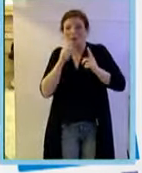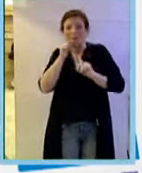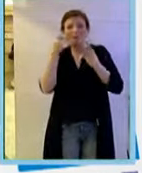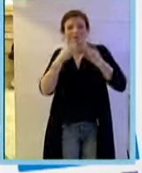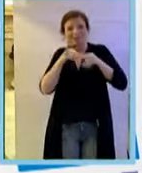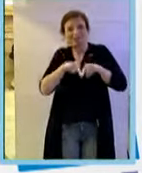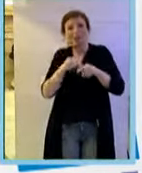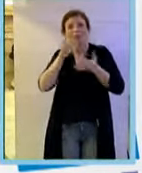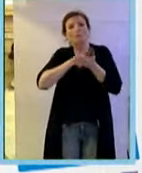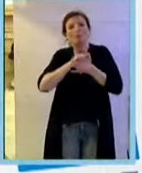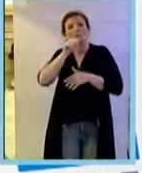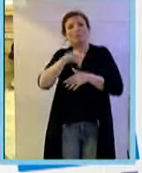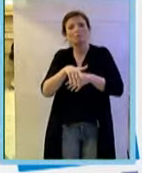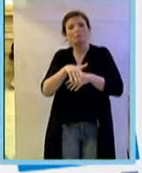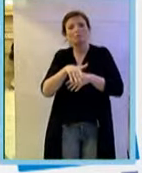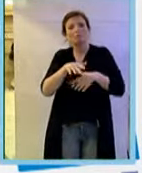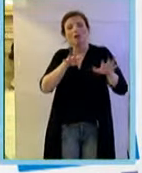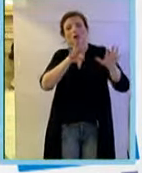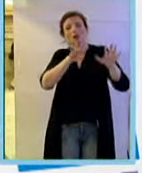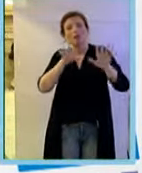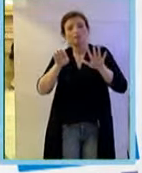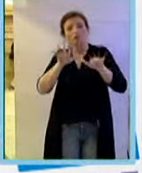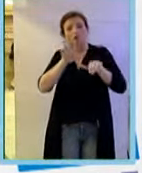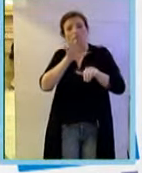pubblicato nel 1954,